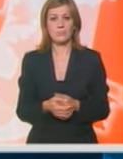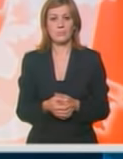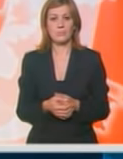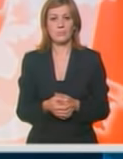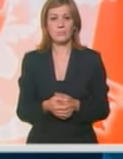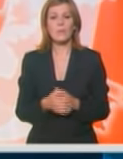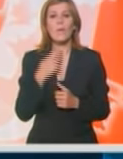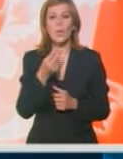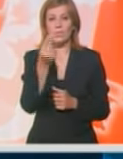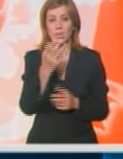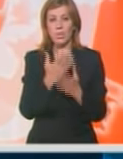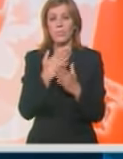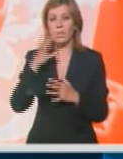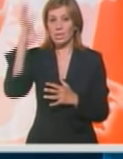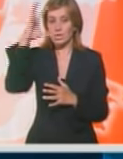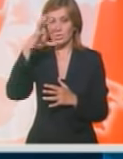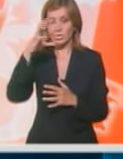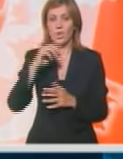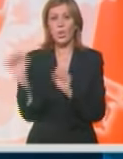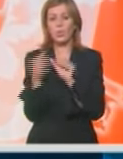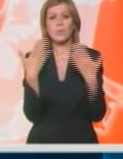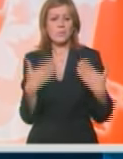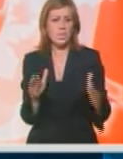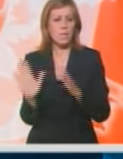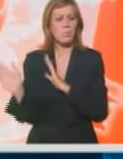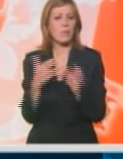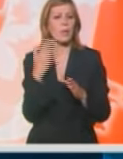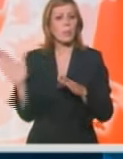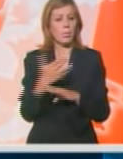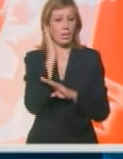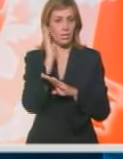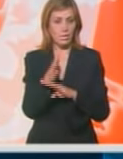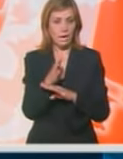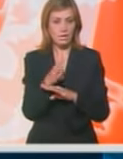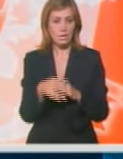U Srbiji pretežno sunčano, duvaće slab vetar promenjivog pravca.